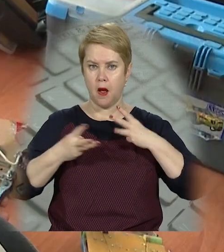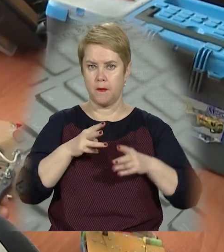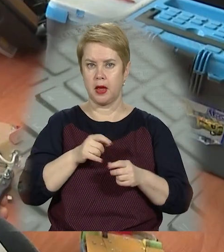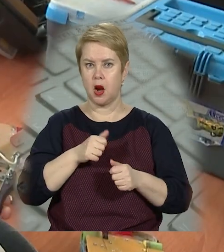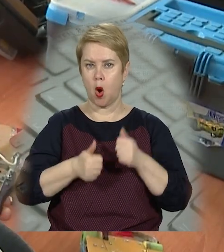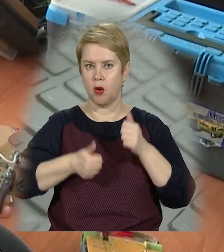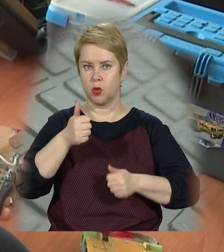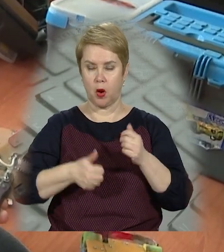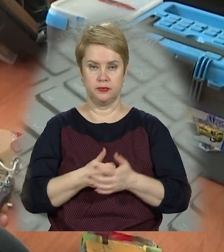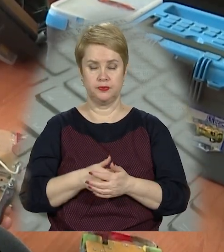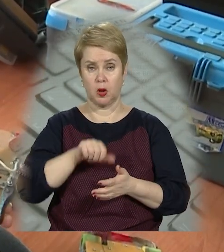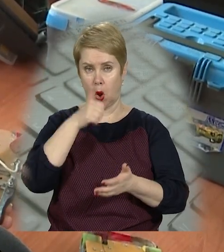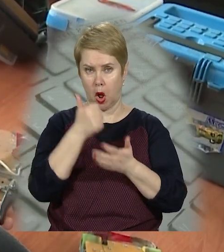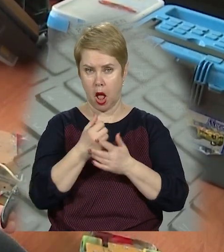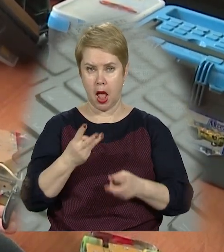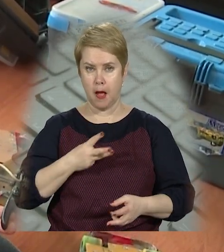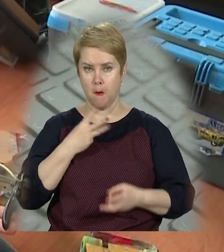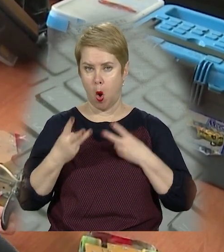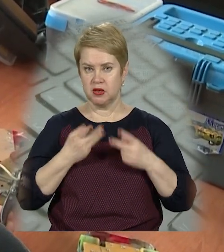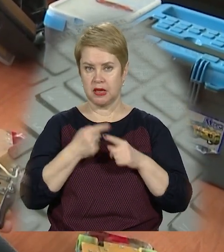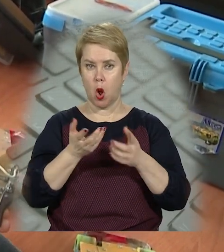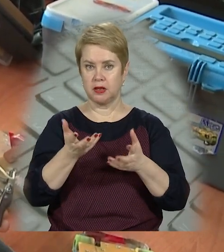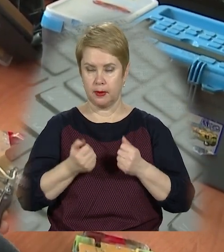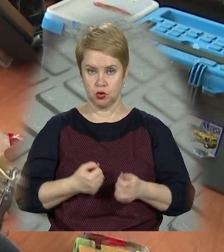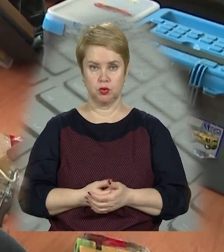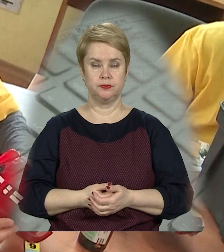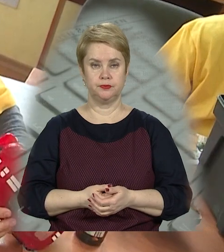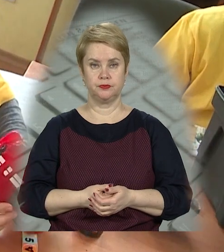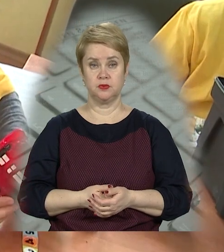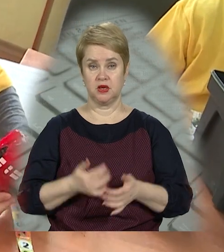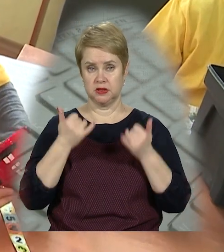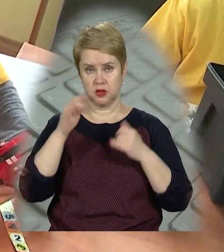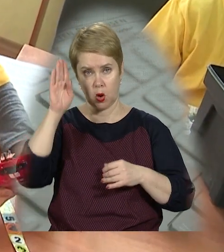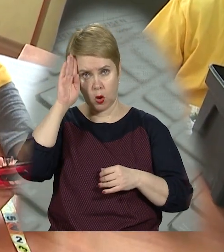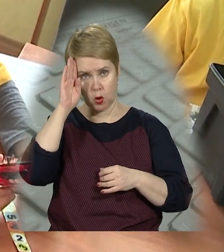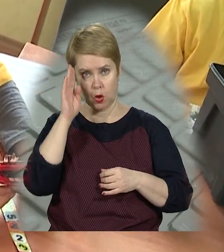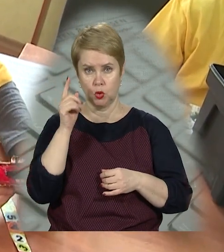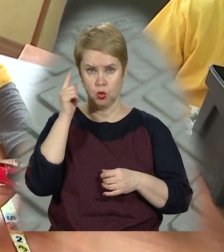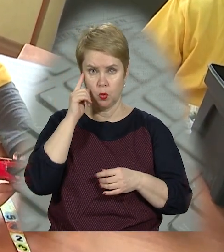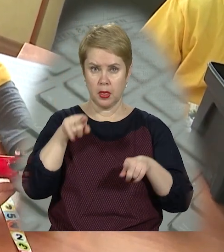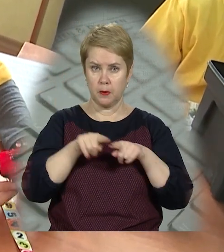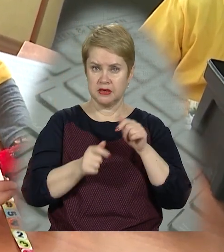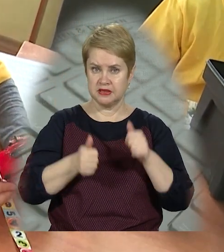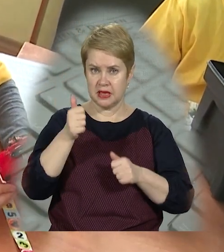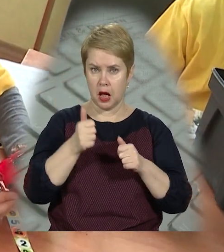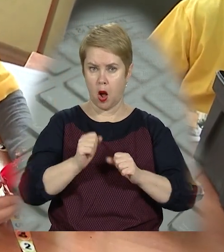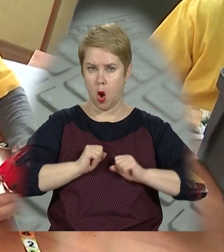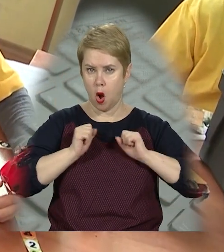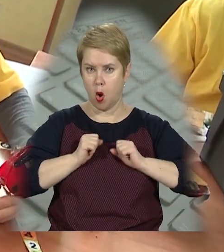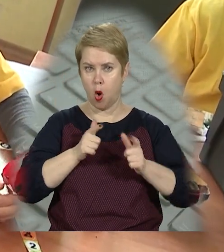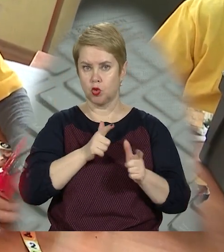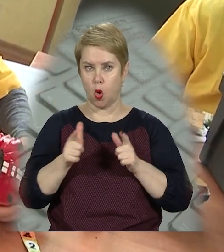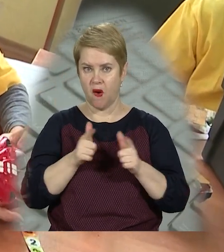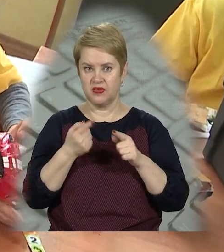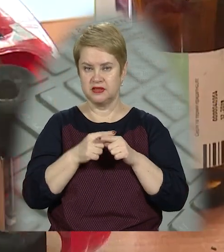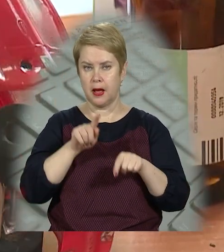перегонах. Головне – емоції, які отримуєш. Сьогодні хлопець вдруге на подібних змаганнях і ретельно готується до